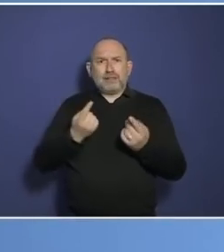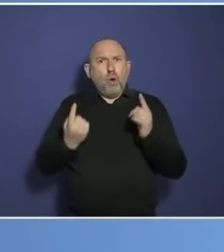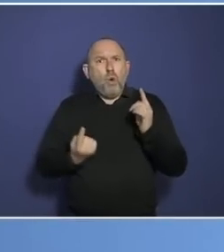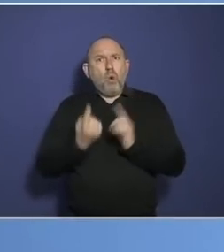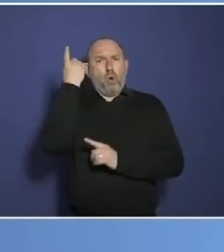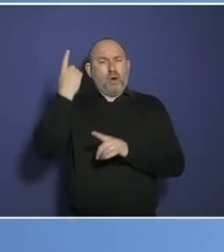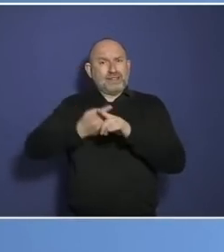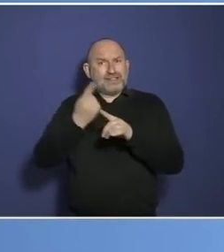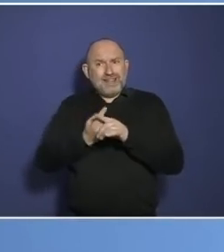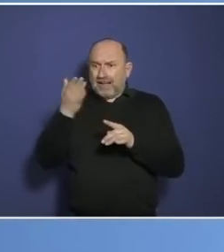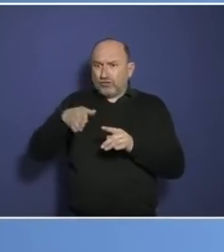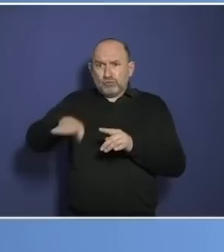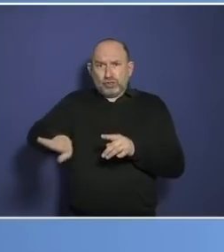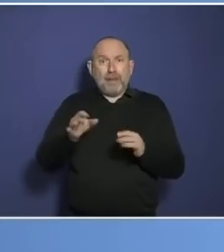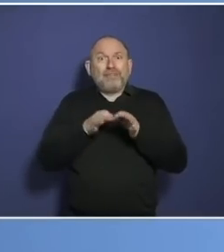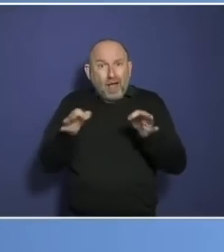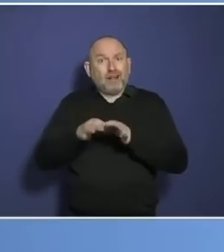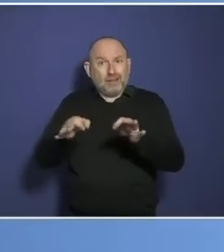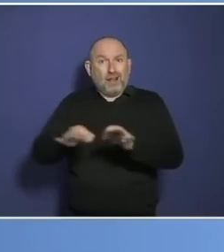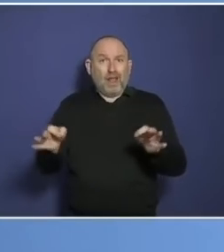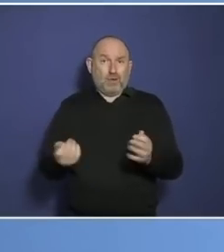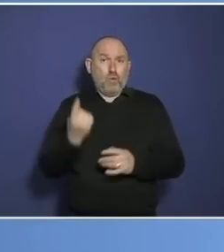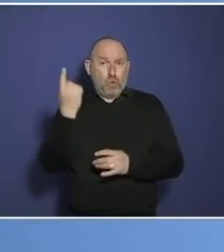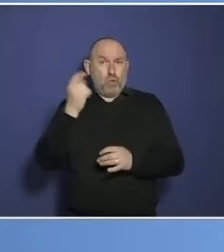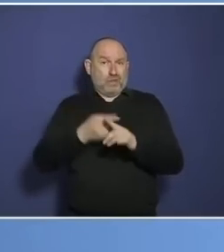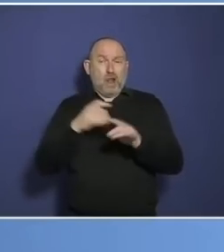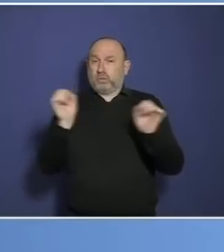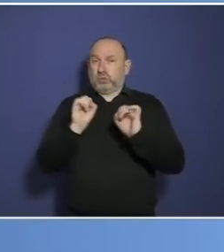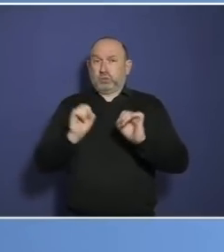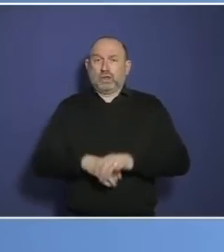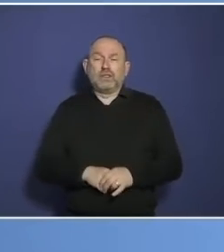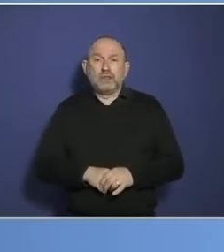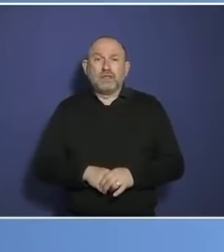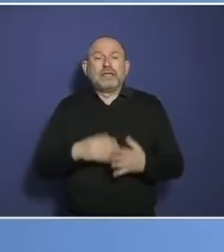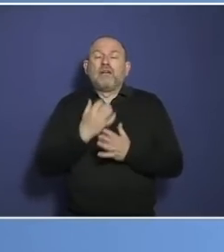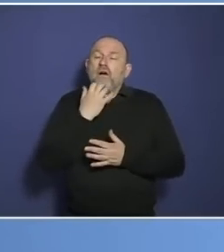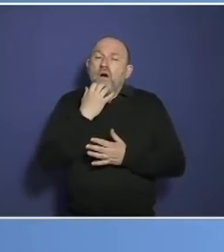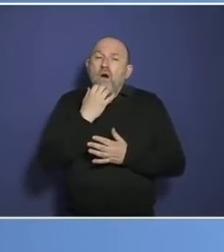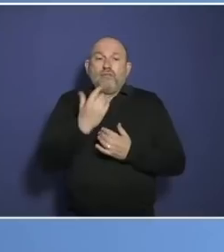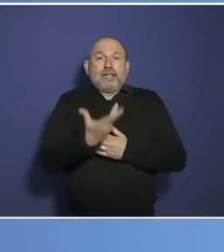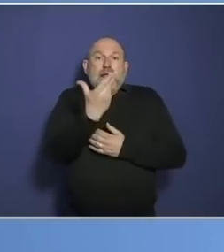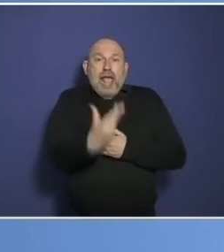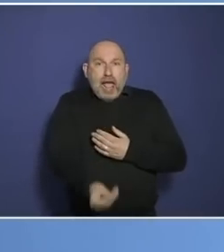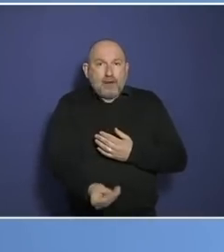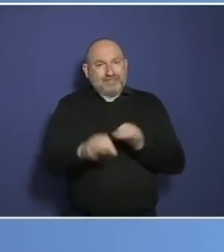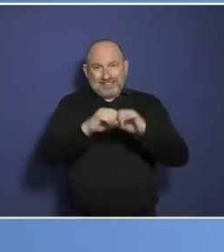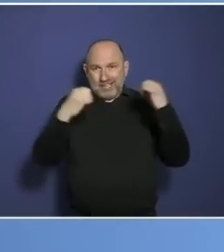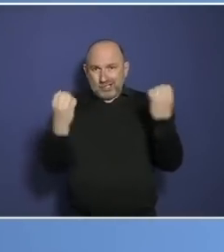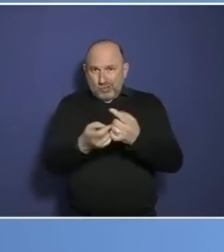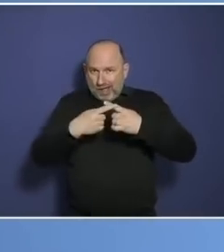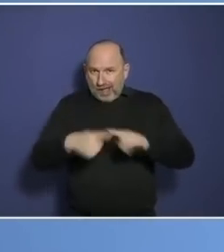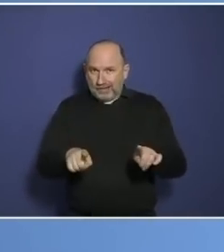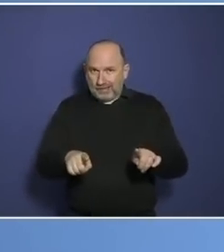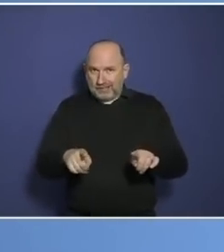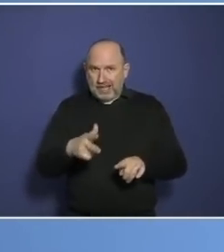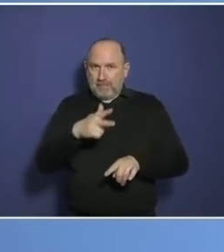pro Tag erleben müssen. Herr Lauterbach, das ist doch Manipulation, Manipulation mit Zahlen. Hören Sie doch bitte auf, die Menschen für